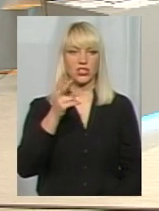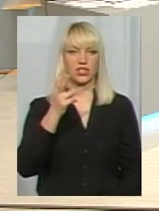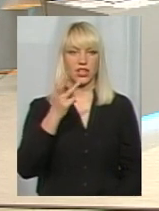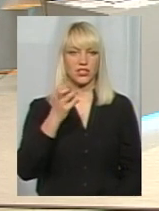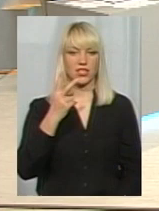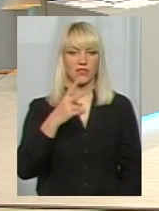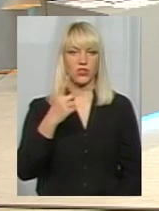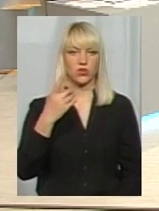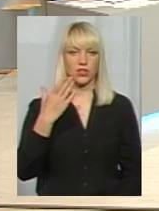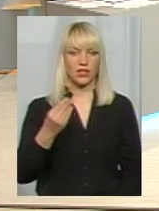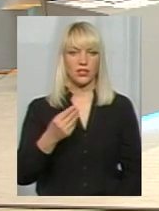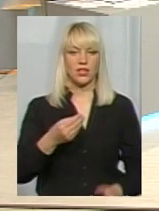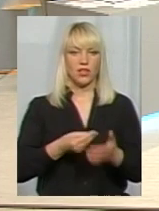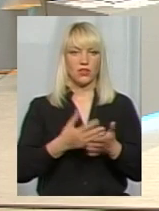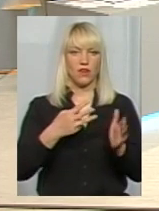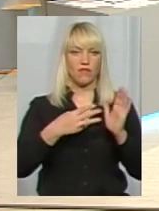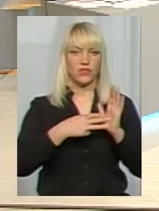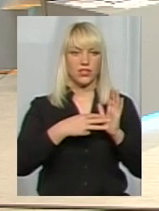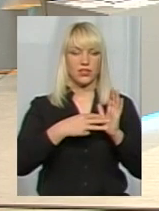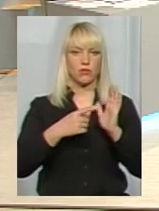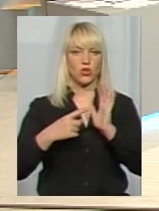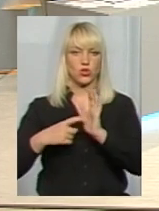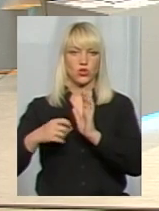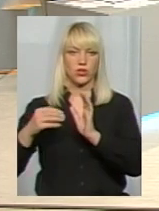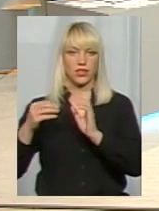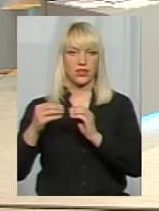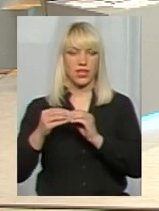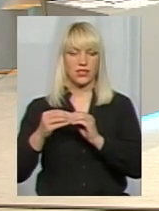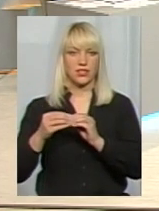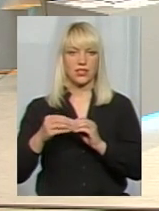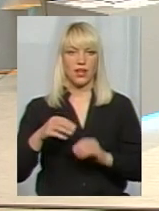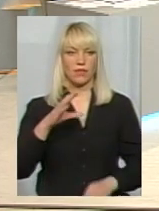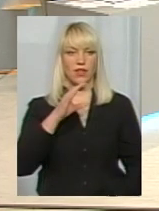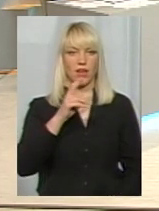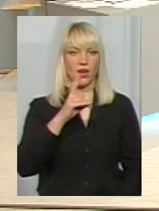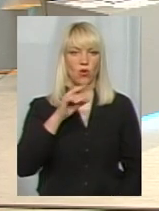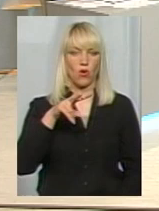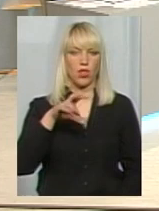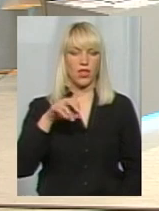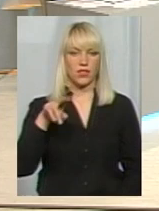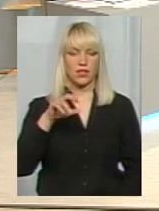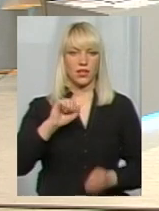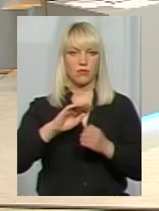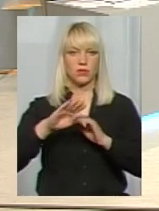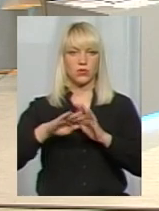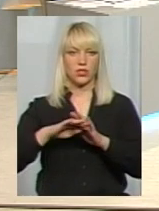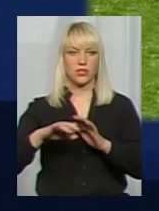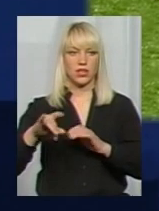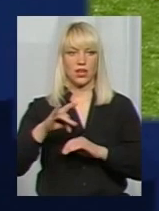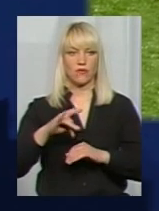день, найдорожчі 8610, у приватному позаміському закладі Еколенд, Кам'янець-Подільського району. Прошу